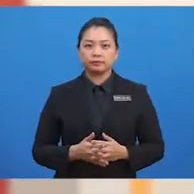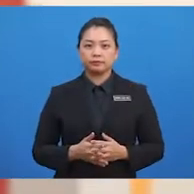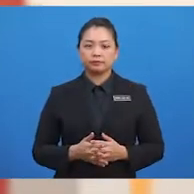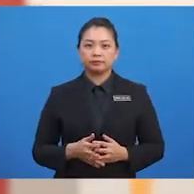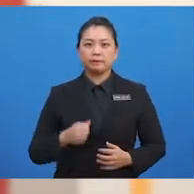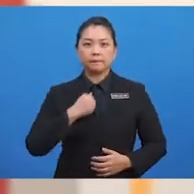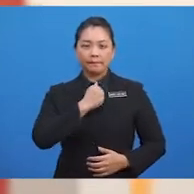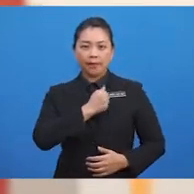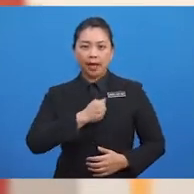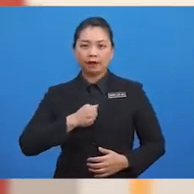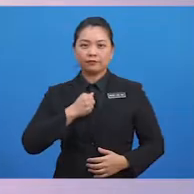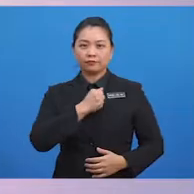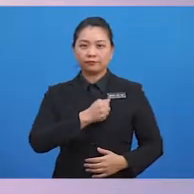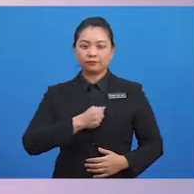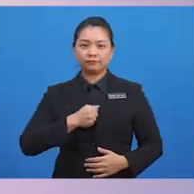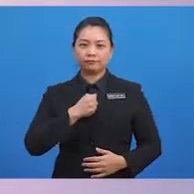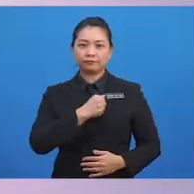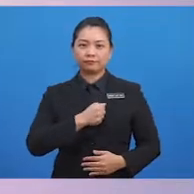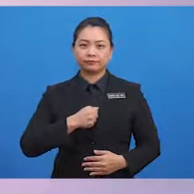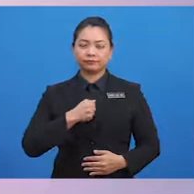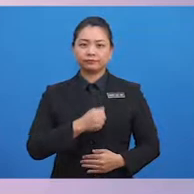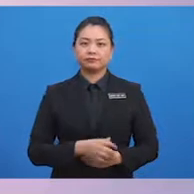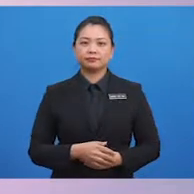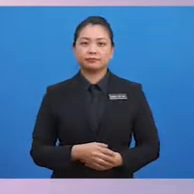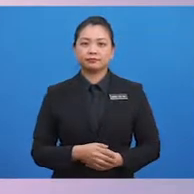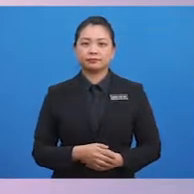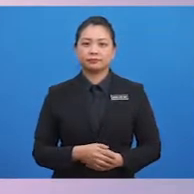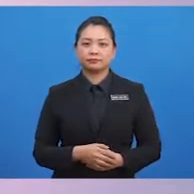Maaf. Maaf.